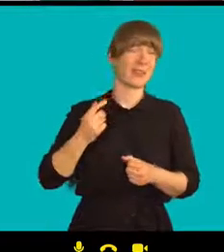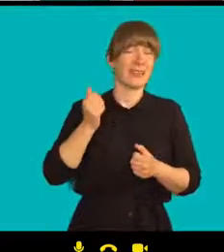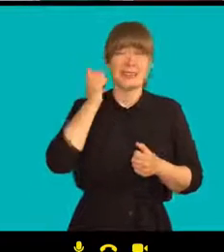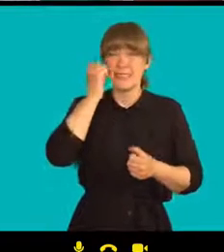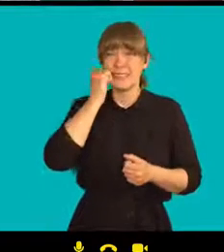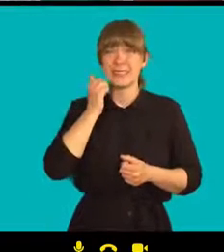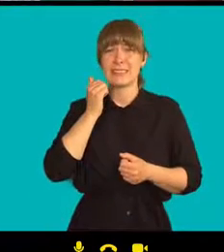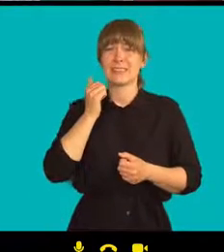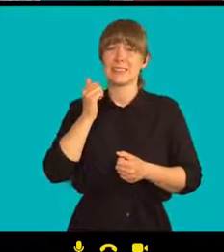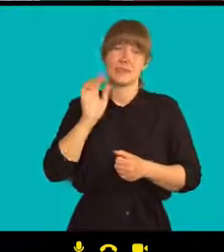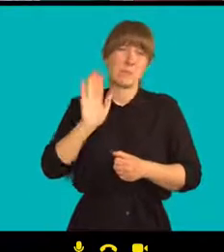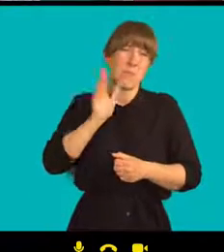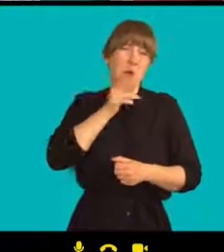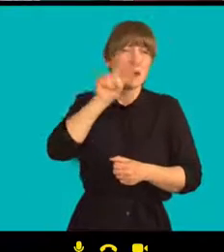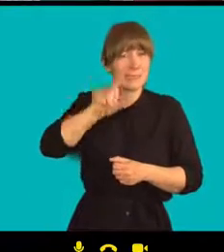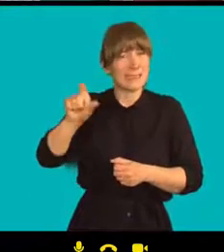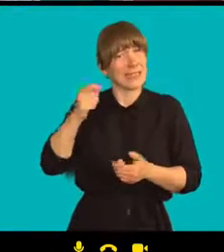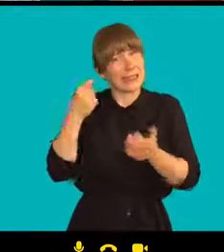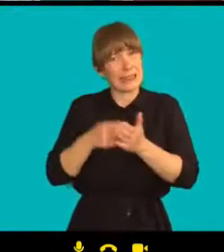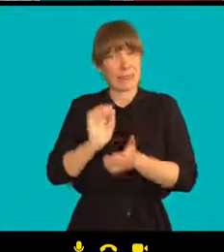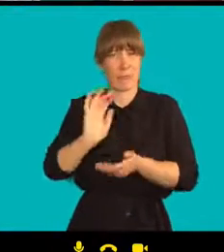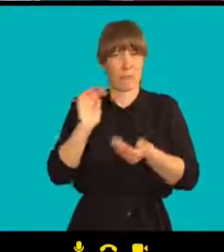chování policistů,